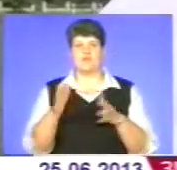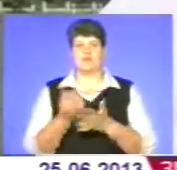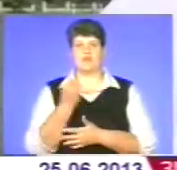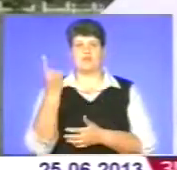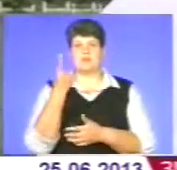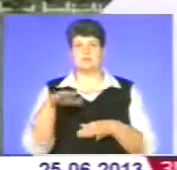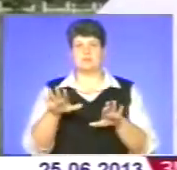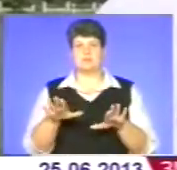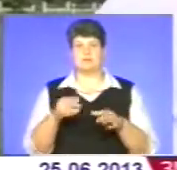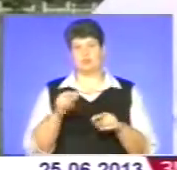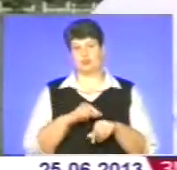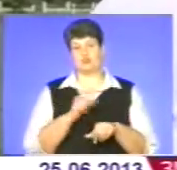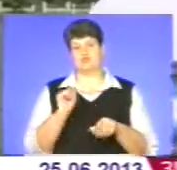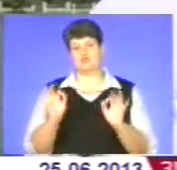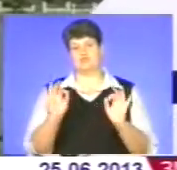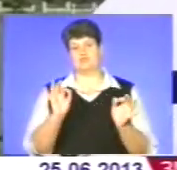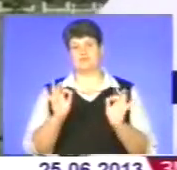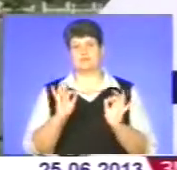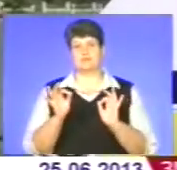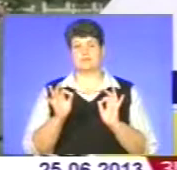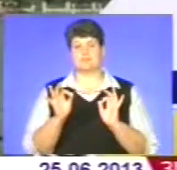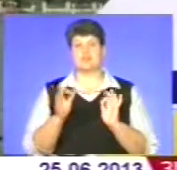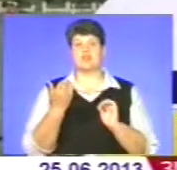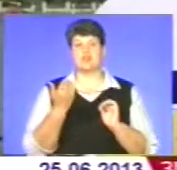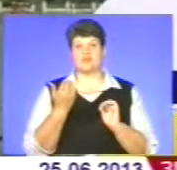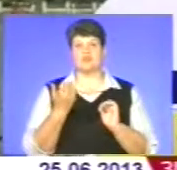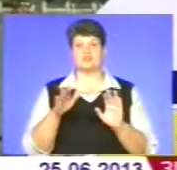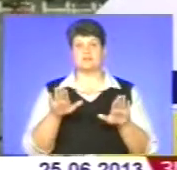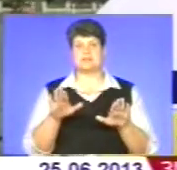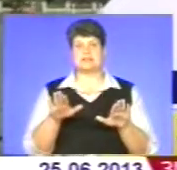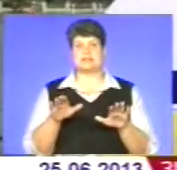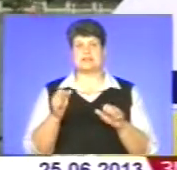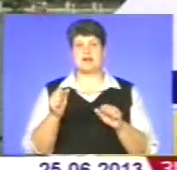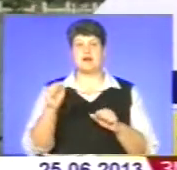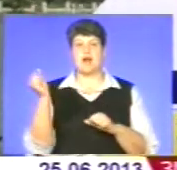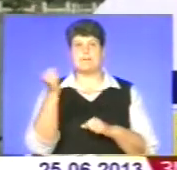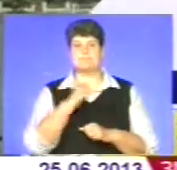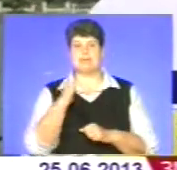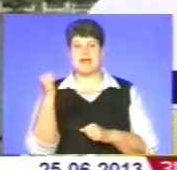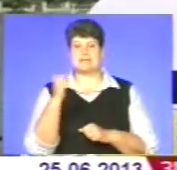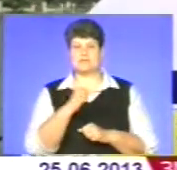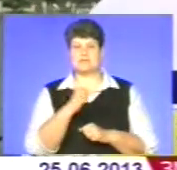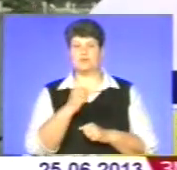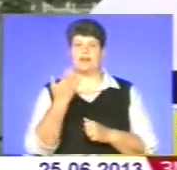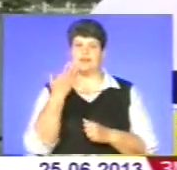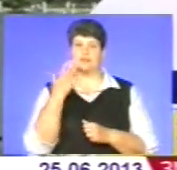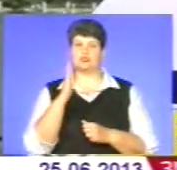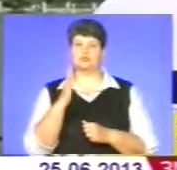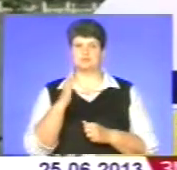почуваюся нормально. Перше місце з гір'євого спорту? Ні, армесно. Легко бути найсильніше?